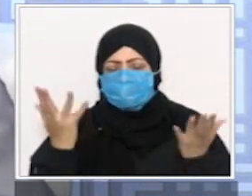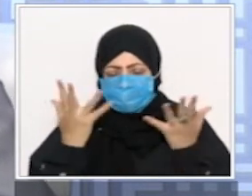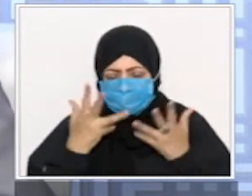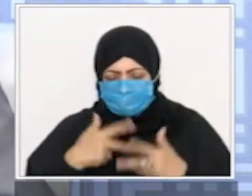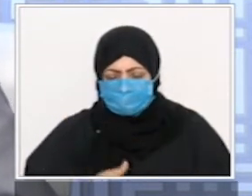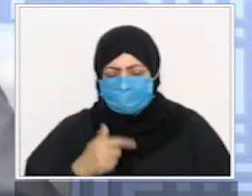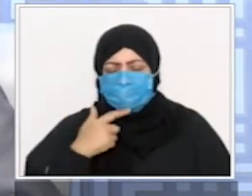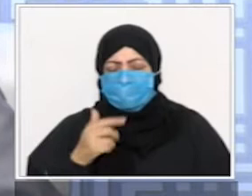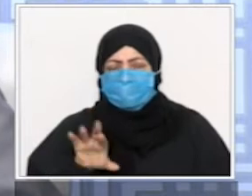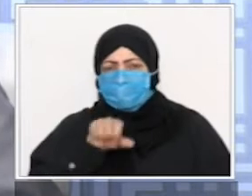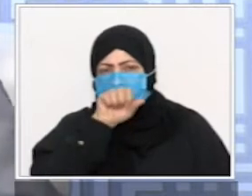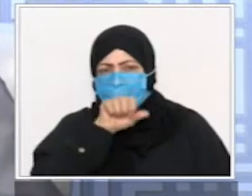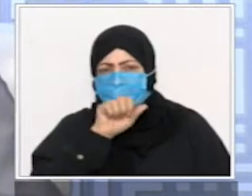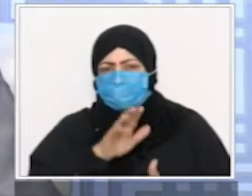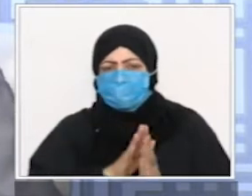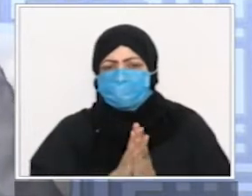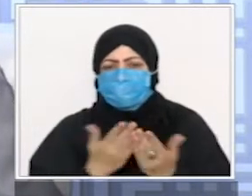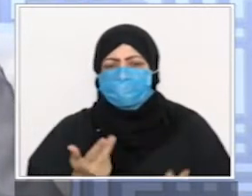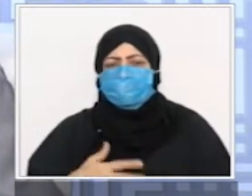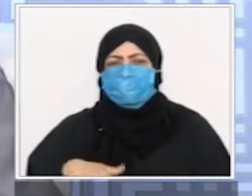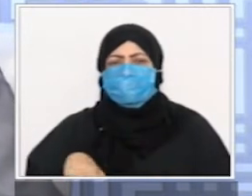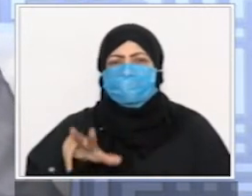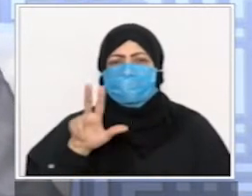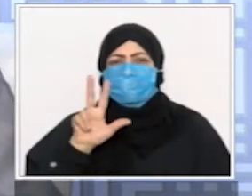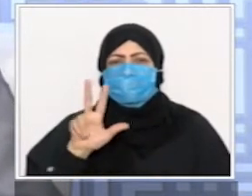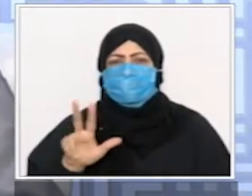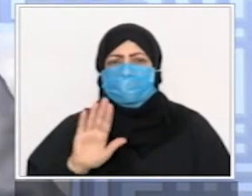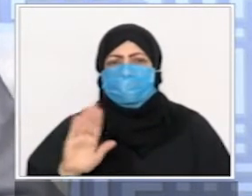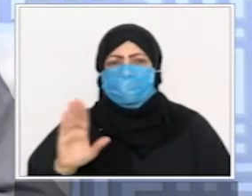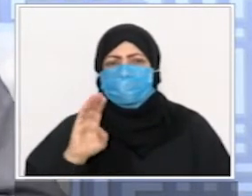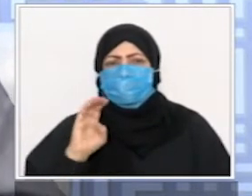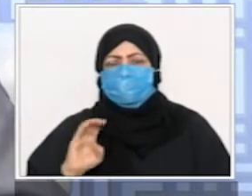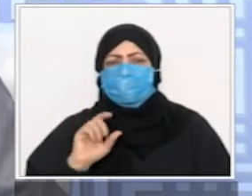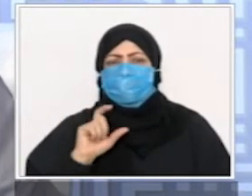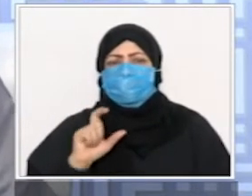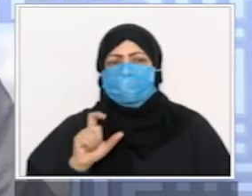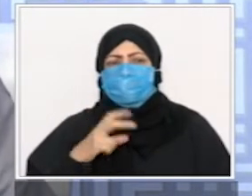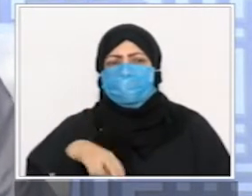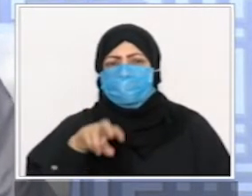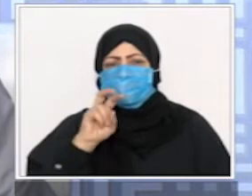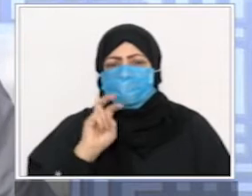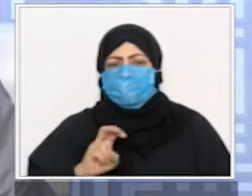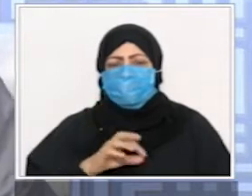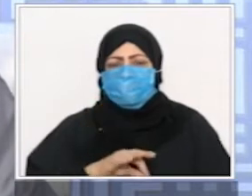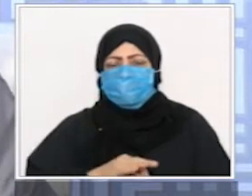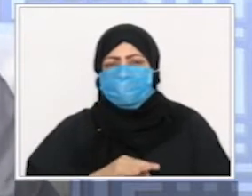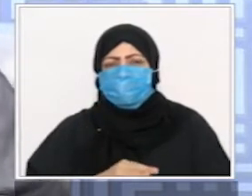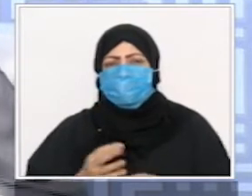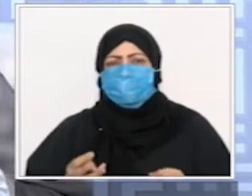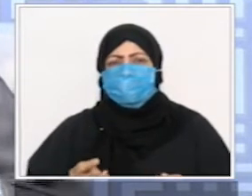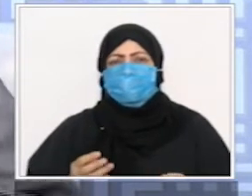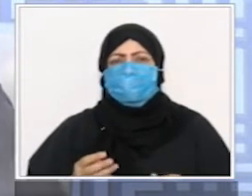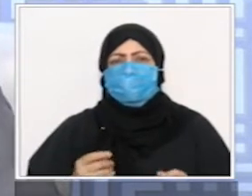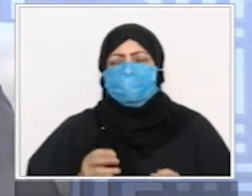الإنسان ثم يخرجوا الصحابة ويسبحوا ويصلوا ويسلموا ويخرجوا ولما يخرجوا من صلاتهم هذه